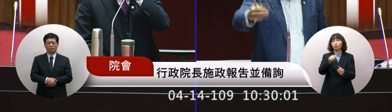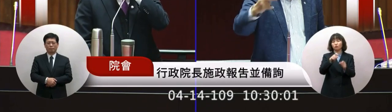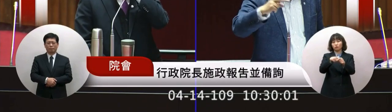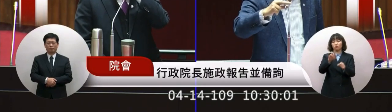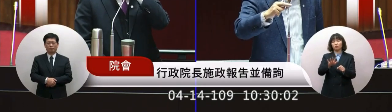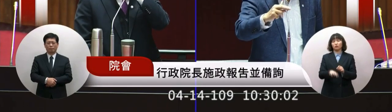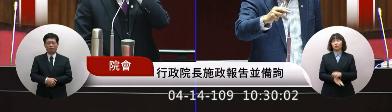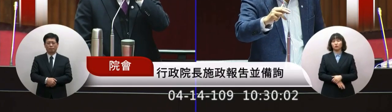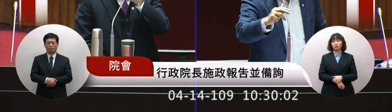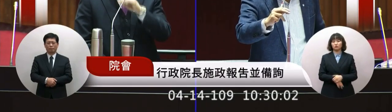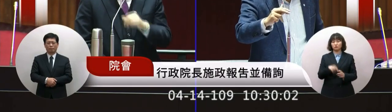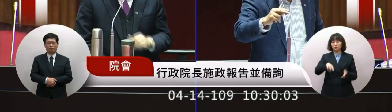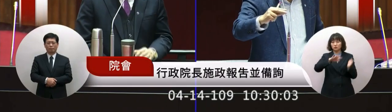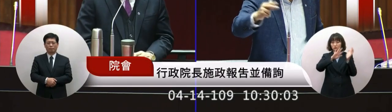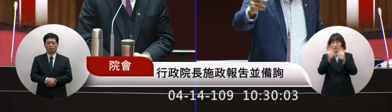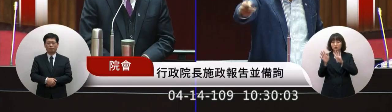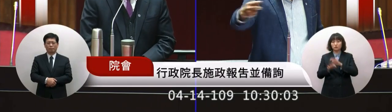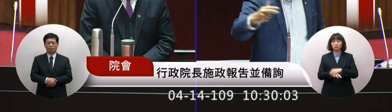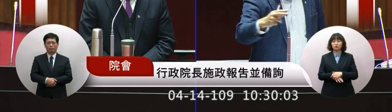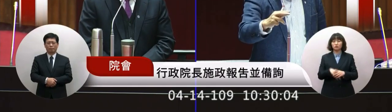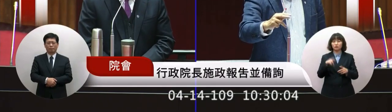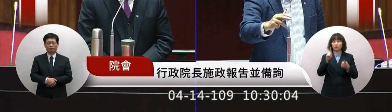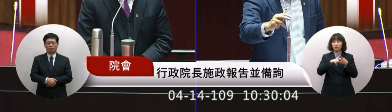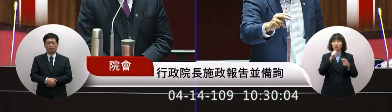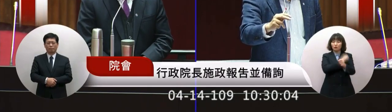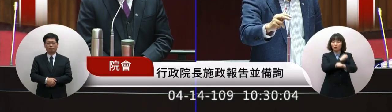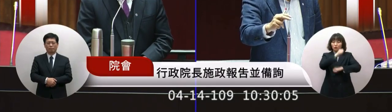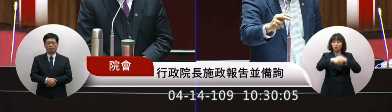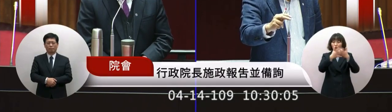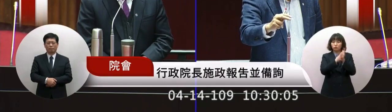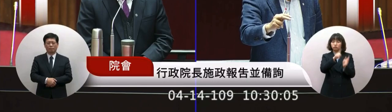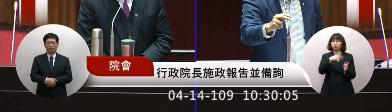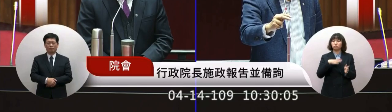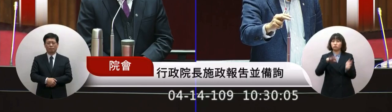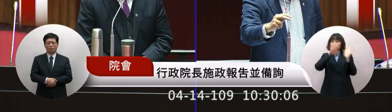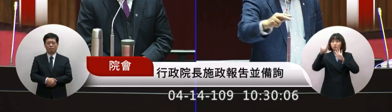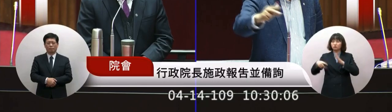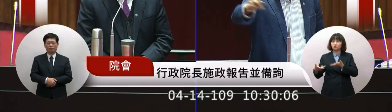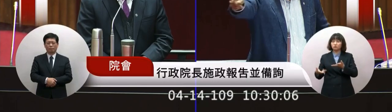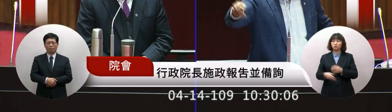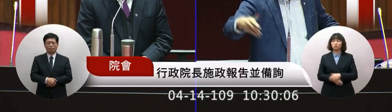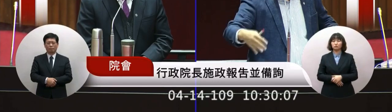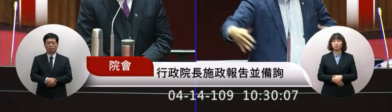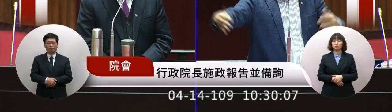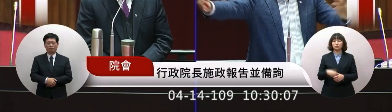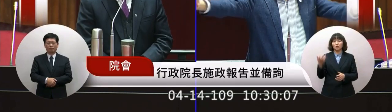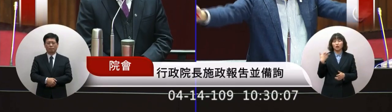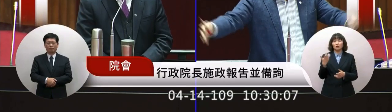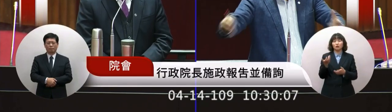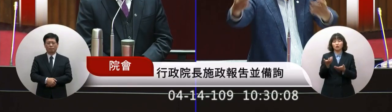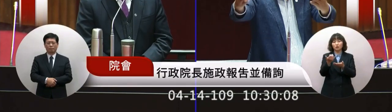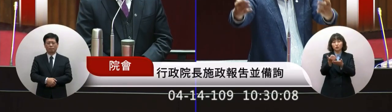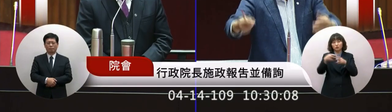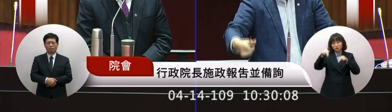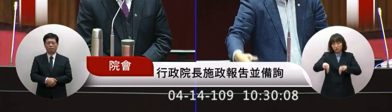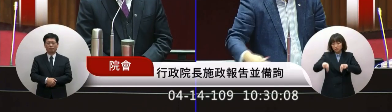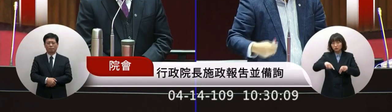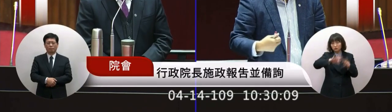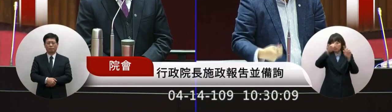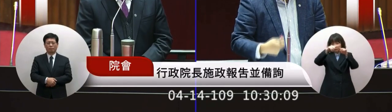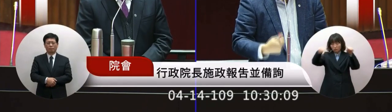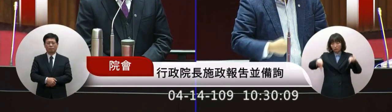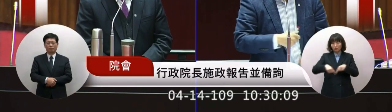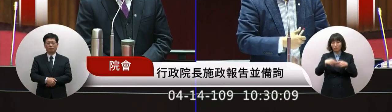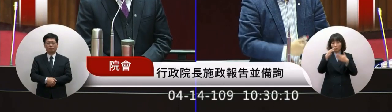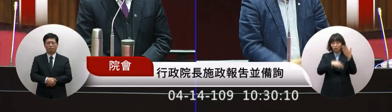呢是不是這個也可以 啊 勞動部這樣你也應該了解啊你想剛才那個客洋那部份 那也都很清楚